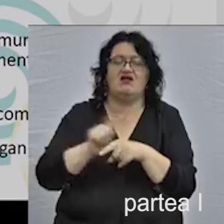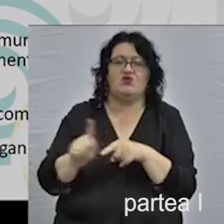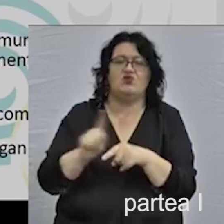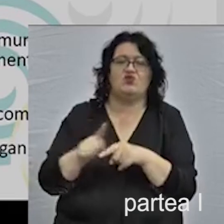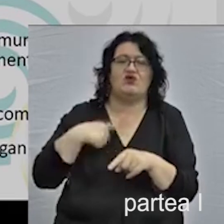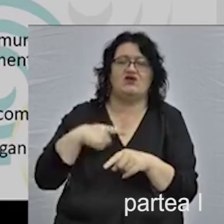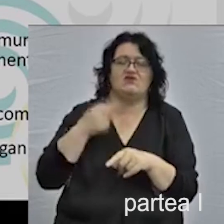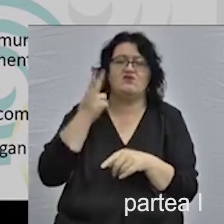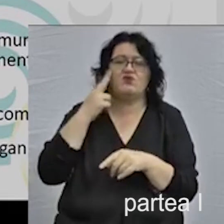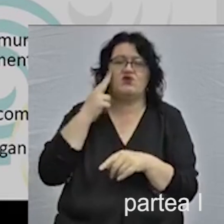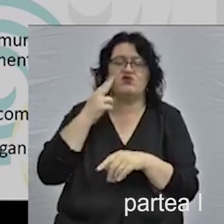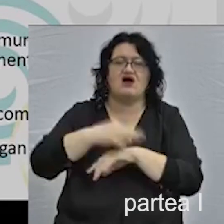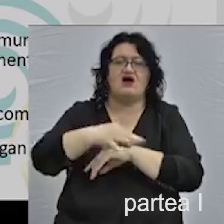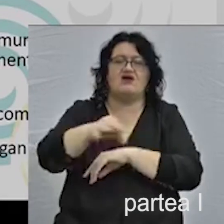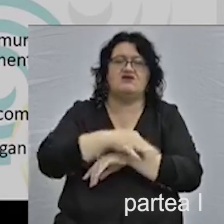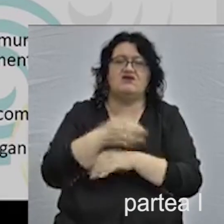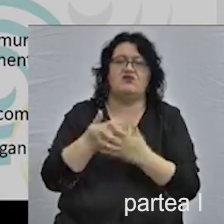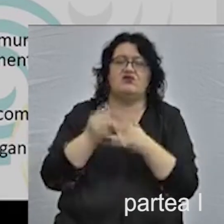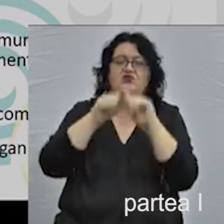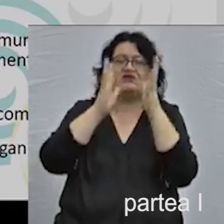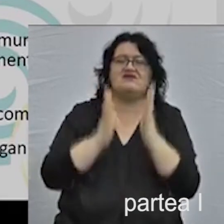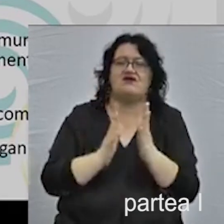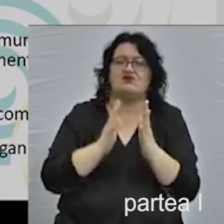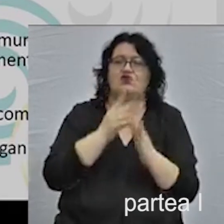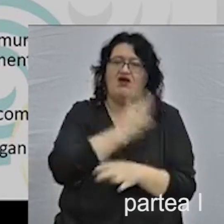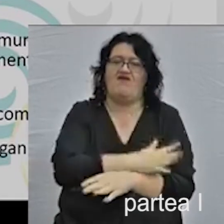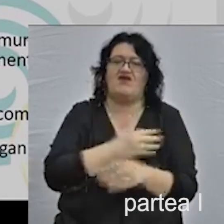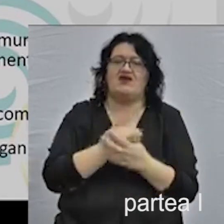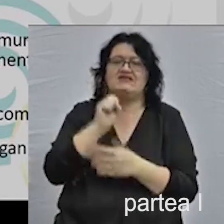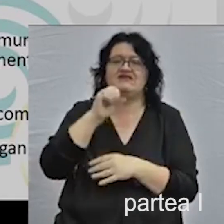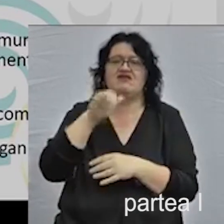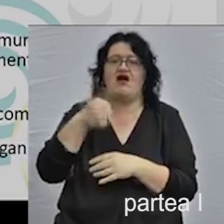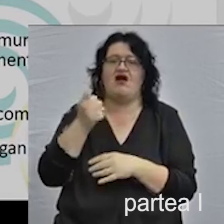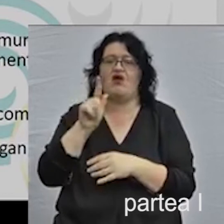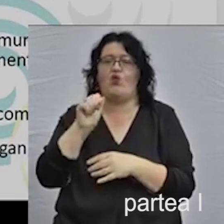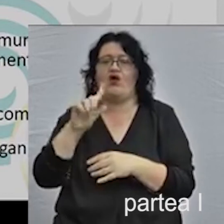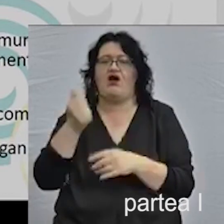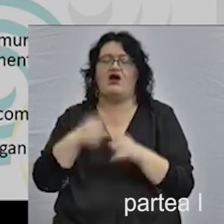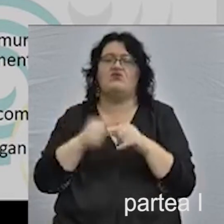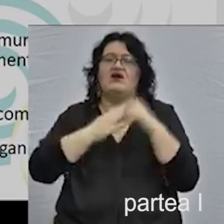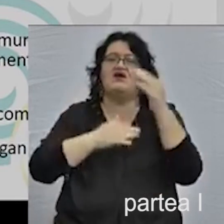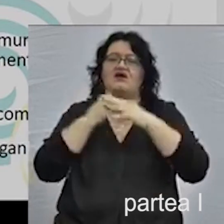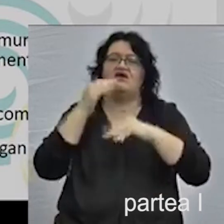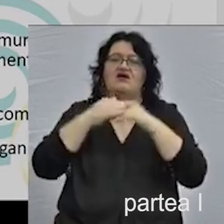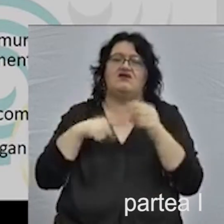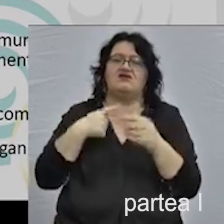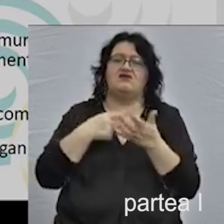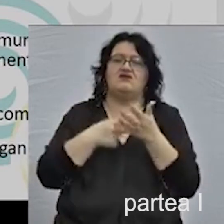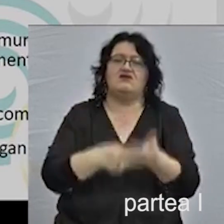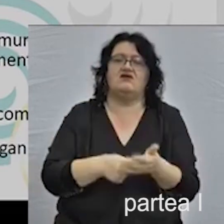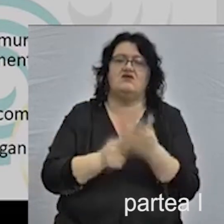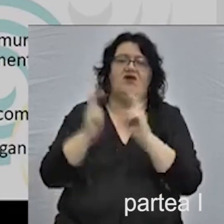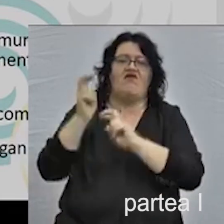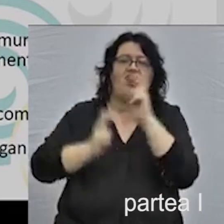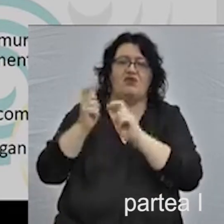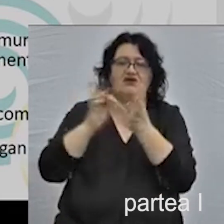cunoscut ca arhitectul sinagogilor, iar în Timișoara, clădirile ridicate de Baumhorn sunt, în primul rând, sinagoga din fabric,